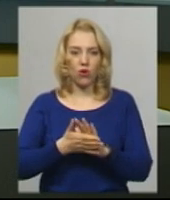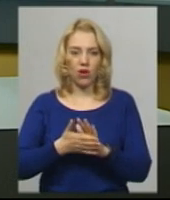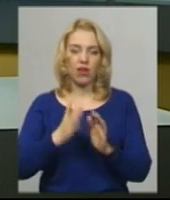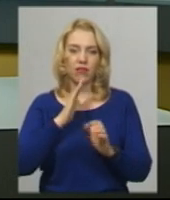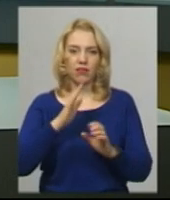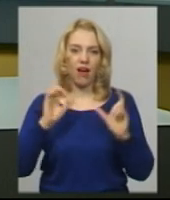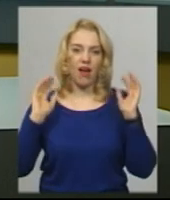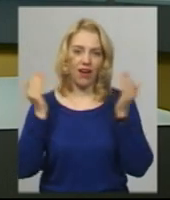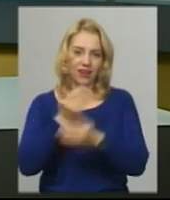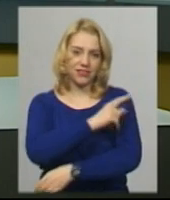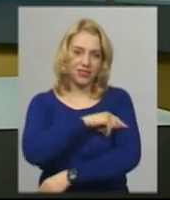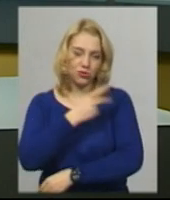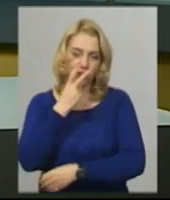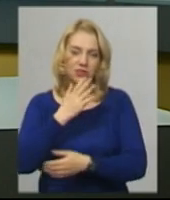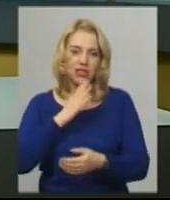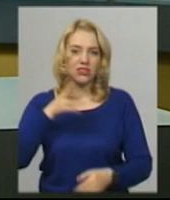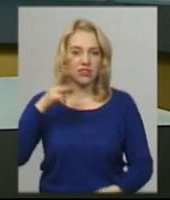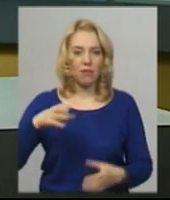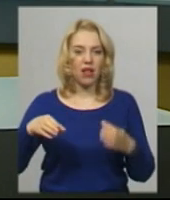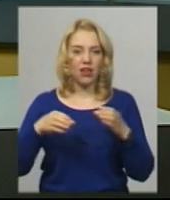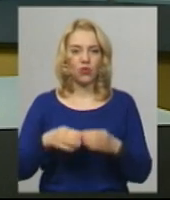бачила наша знімальна група. Подробиці далі.